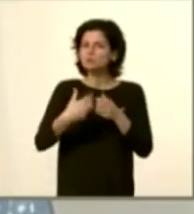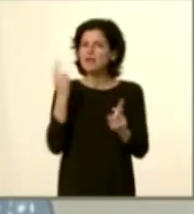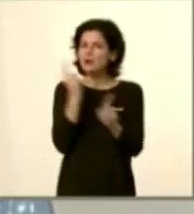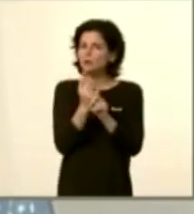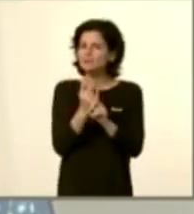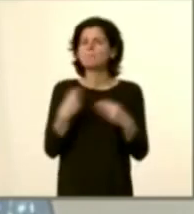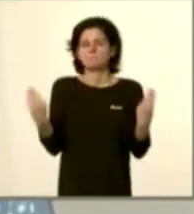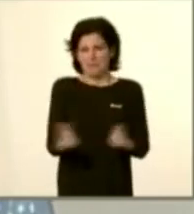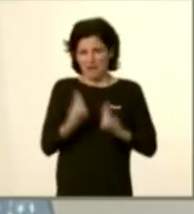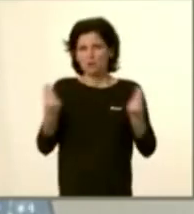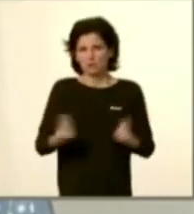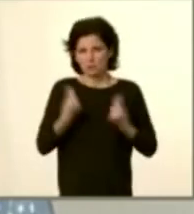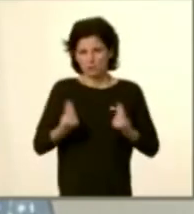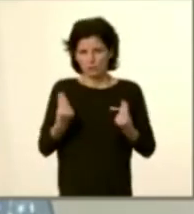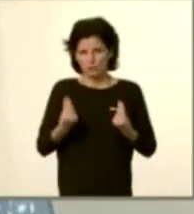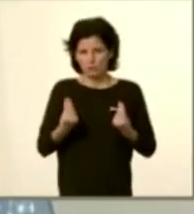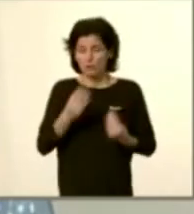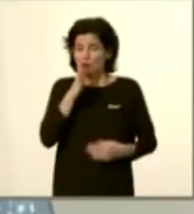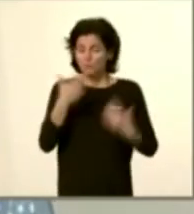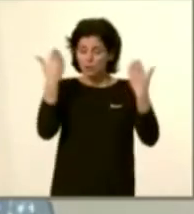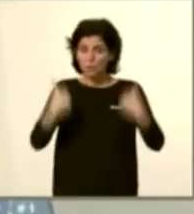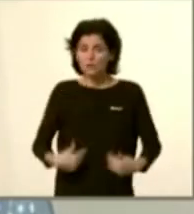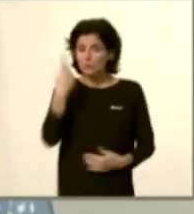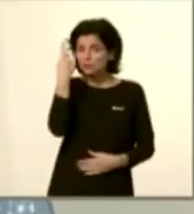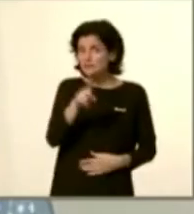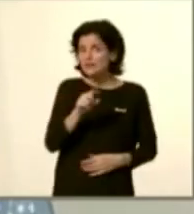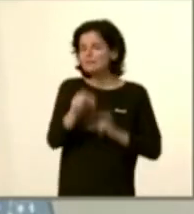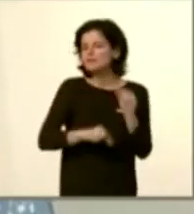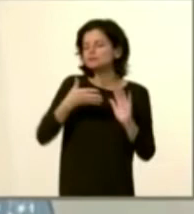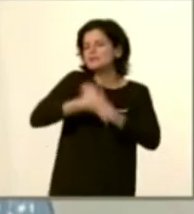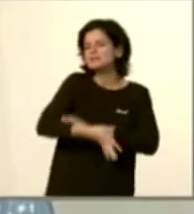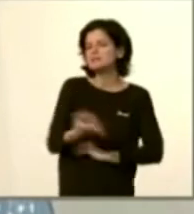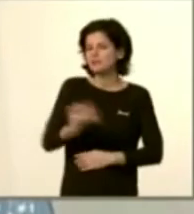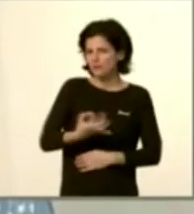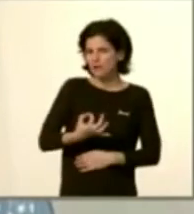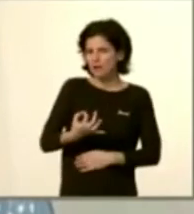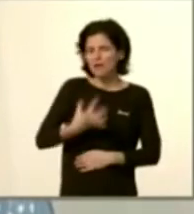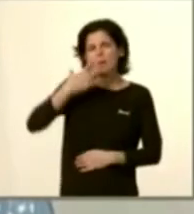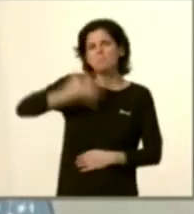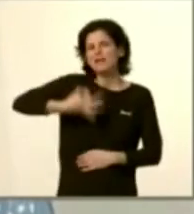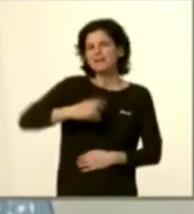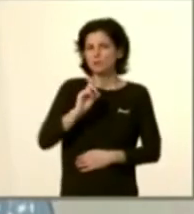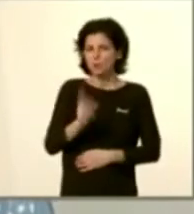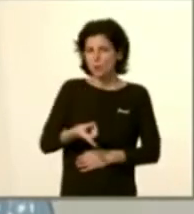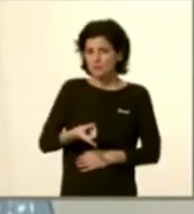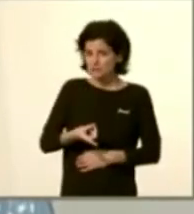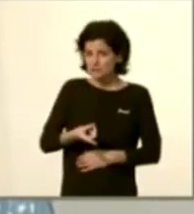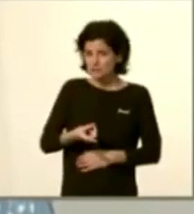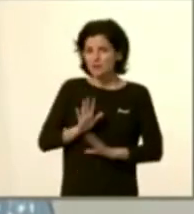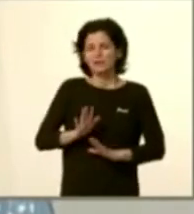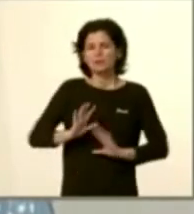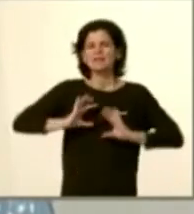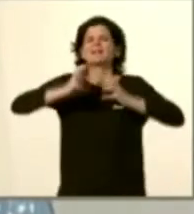I per tant, com el cos ja identifica aquest virus com un perill, doncs té la